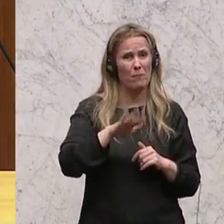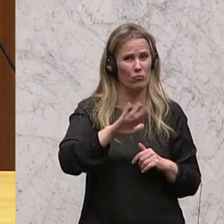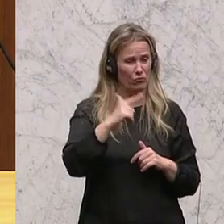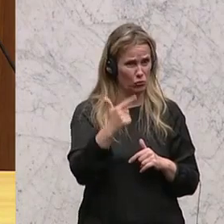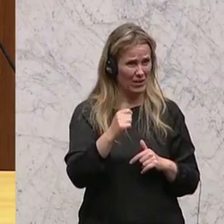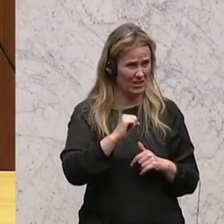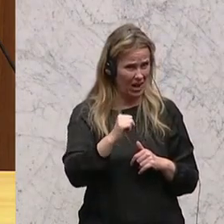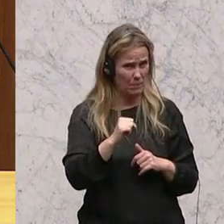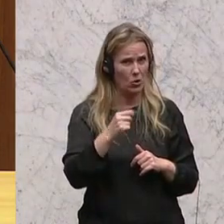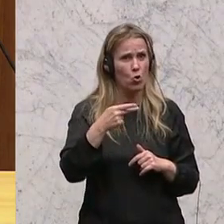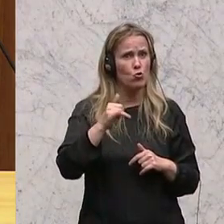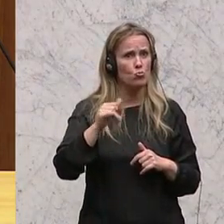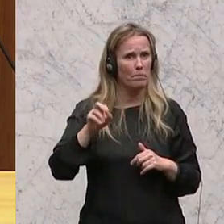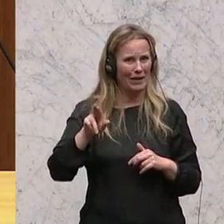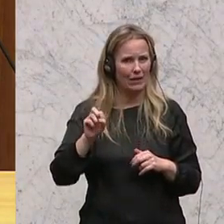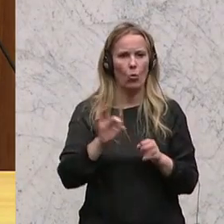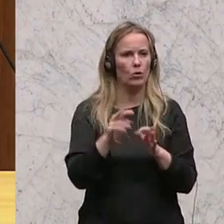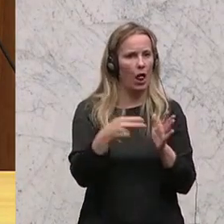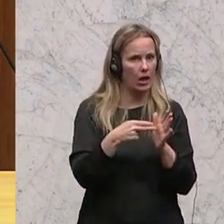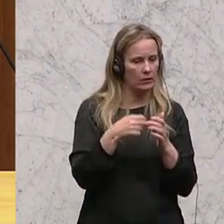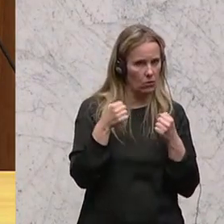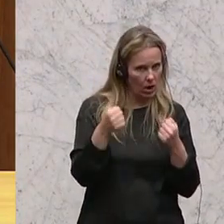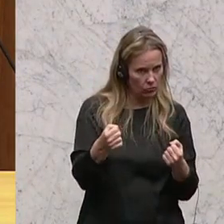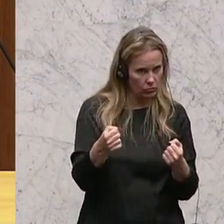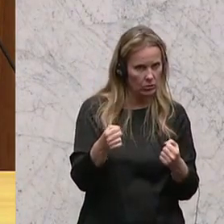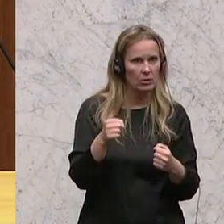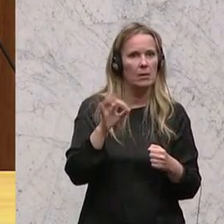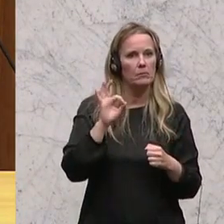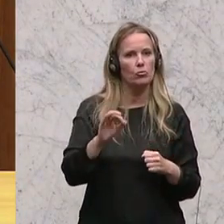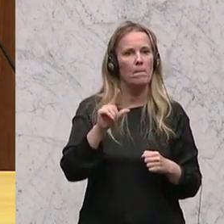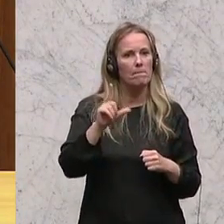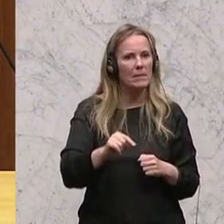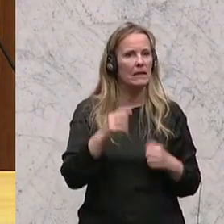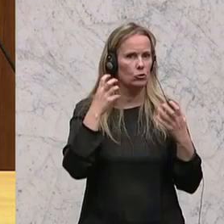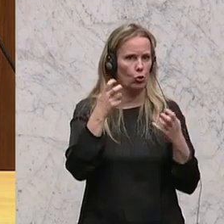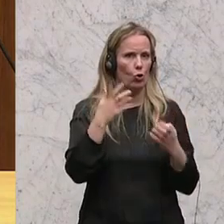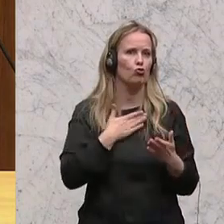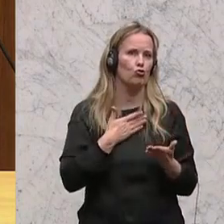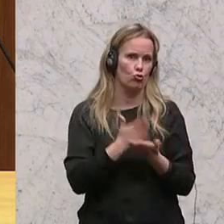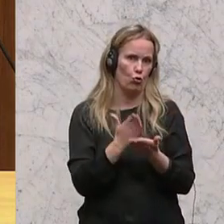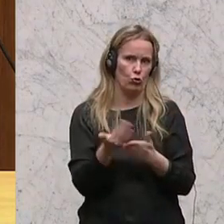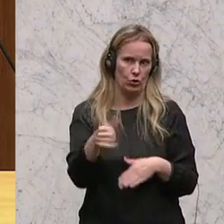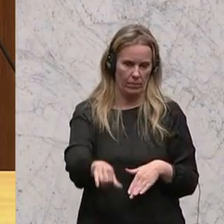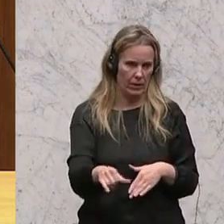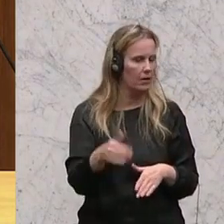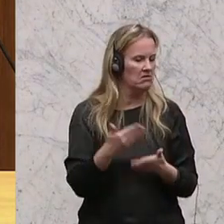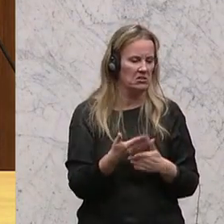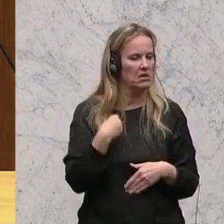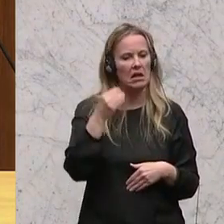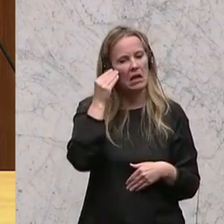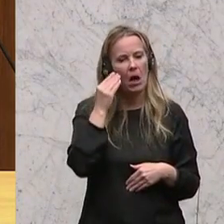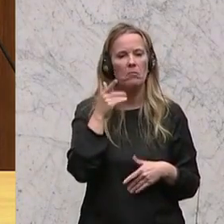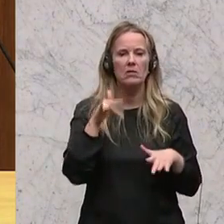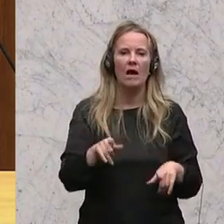kmh, sowohl bei Hybridfahrzeugen wie auch bei Elektrofahrzeugen, einen gewissen Mindestgeräuschspiegel gibt. Wir glauben, dass daher derzeit keine